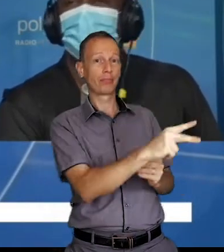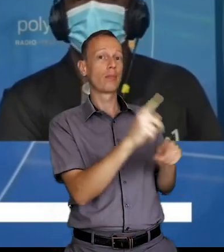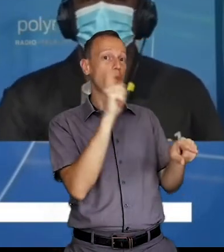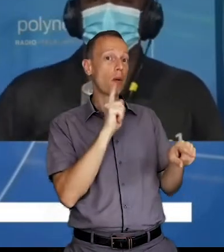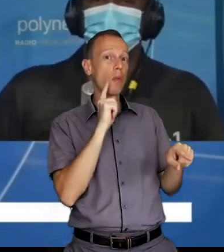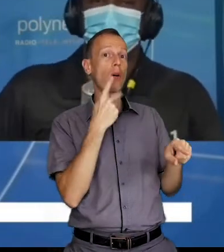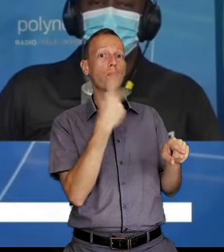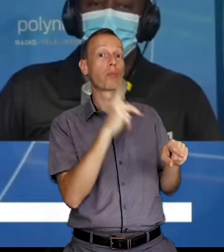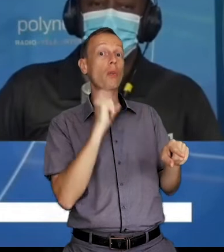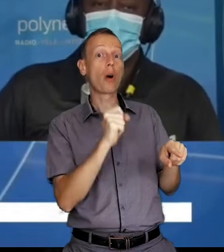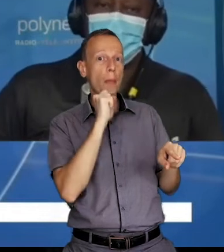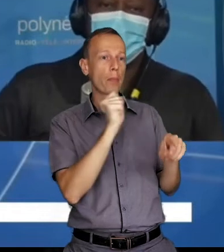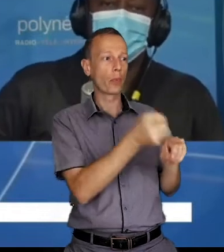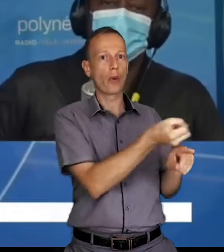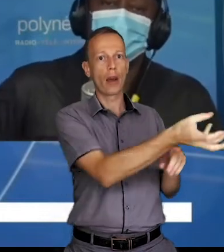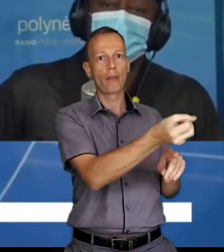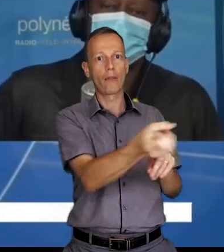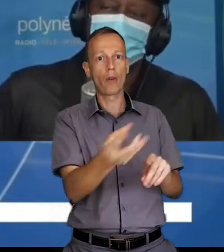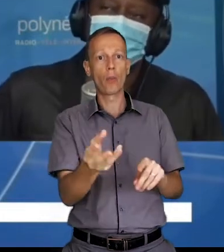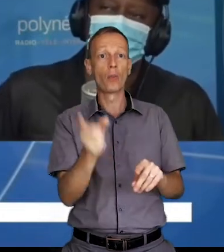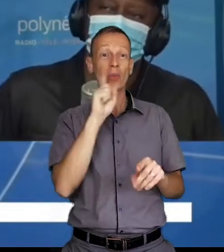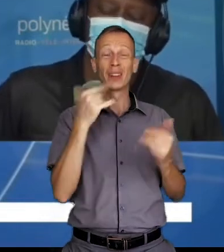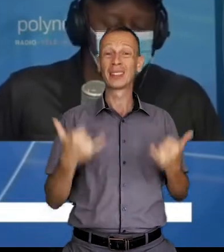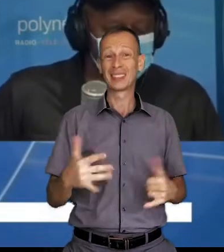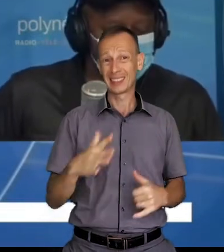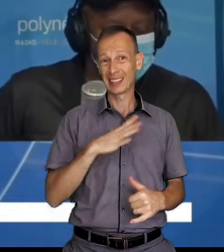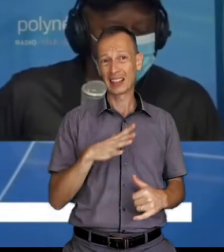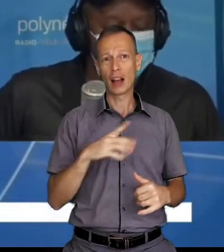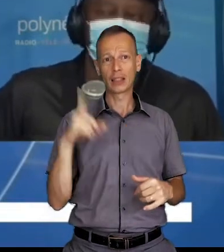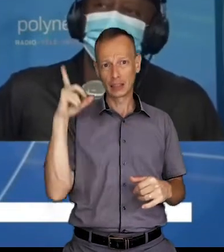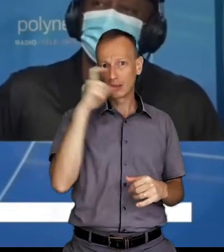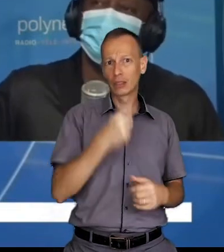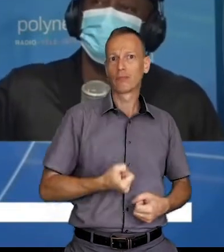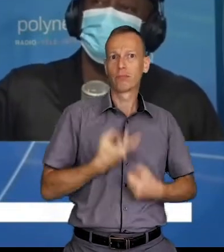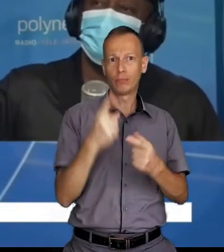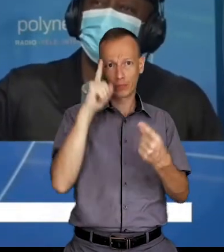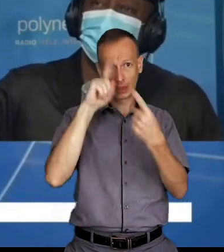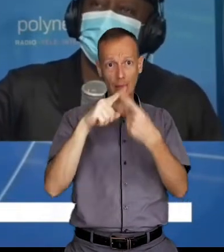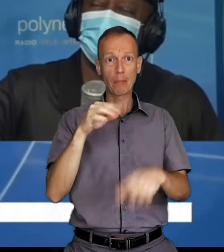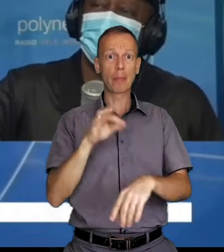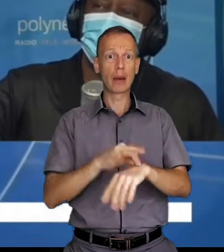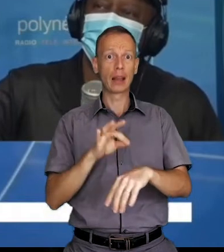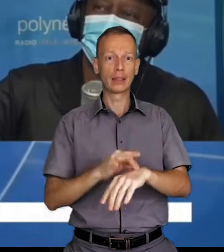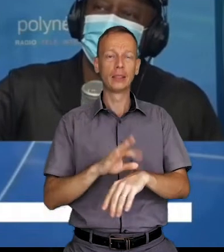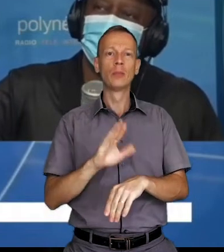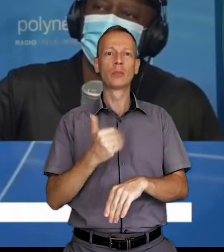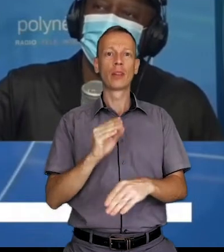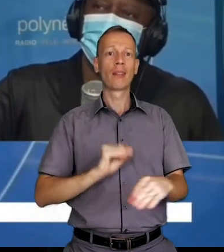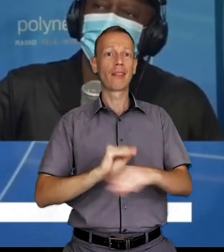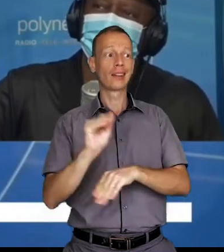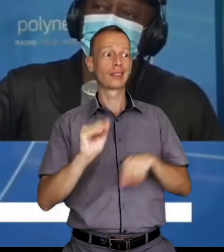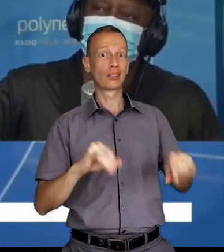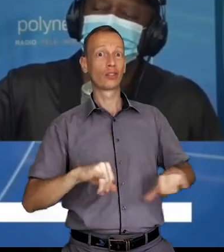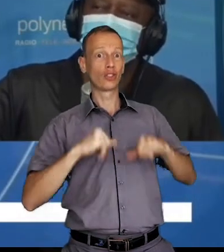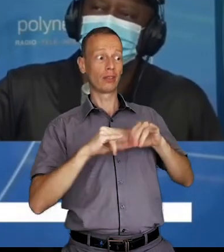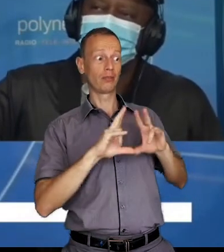comptons sur eux pour remonter auprès de leur mère et même auprès de leur grand-mère. Parce que chez nous, on a ce souci aussi de parler de la maladie.